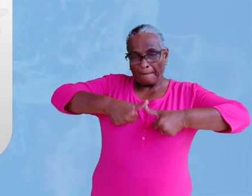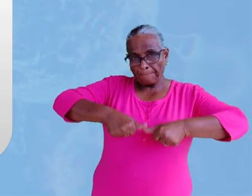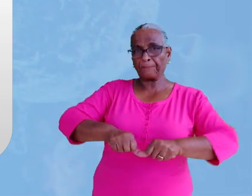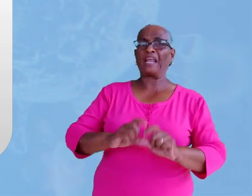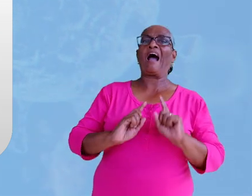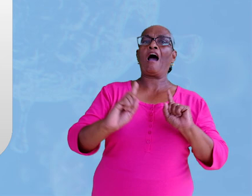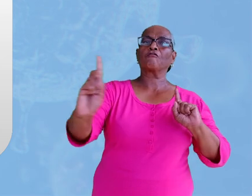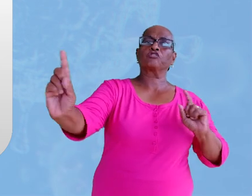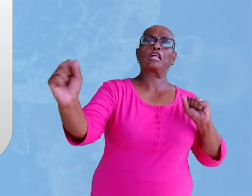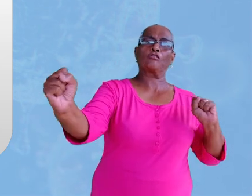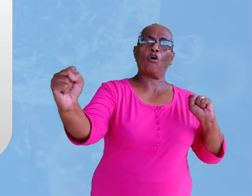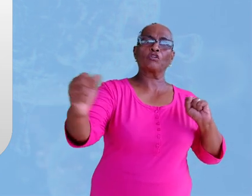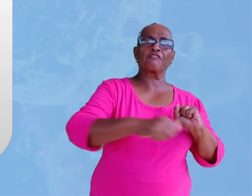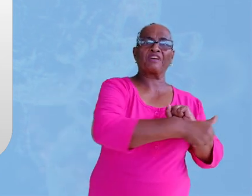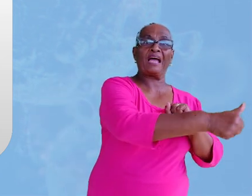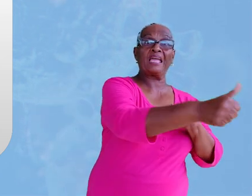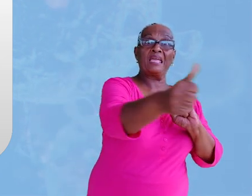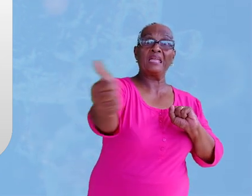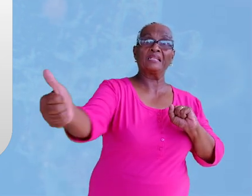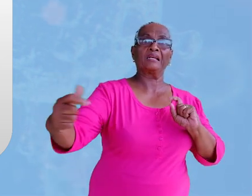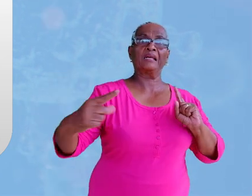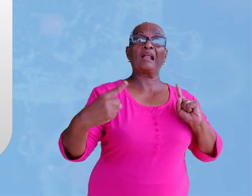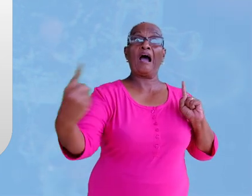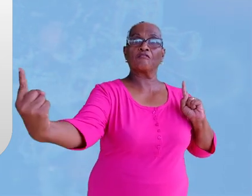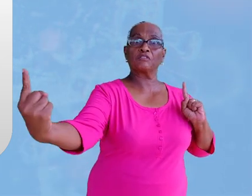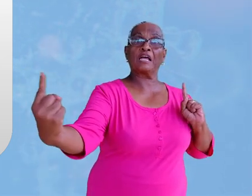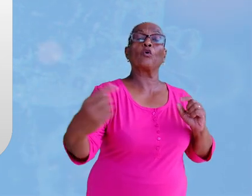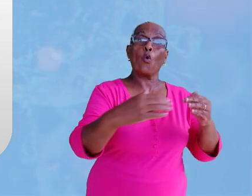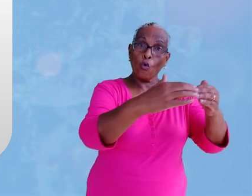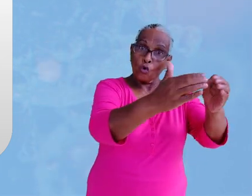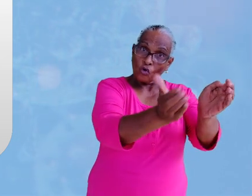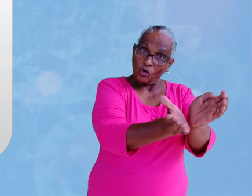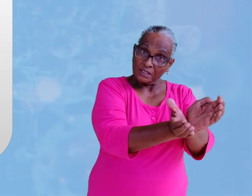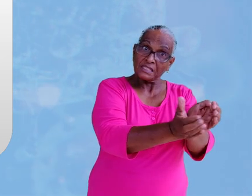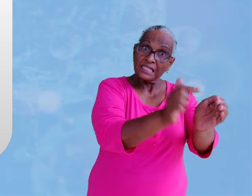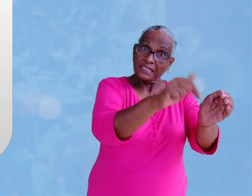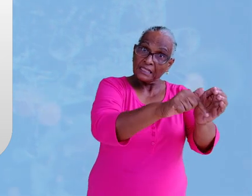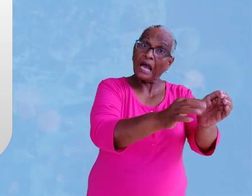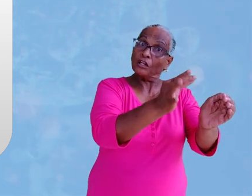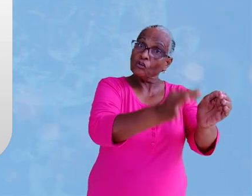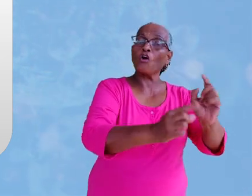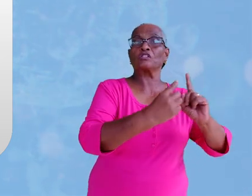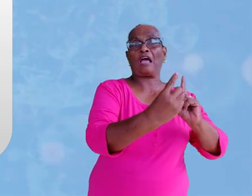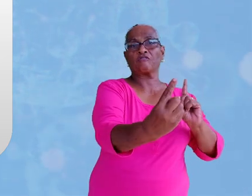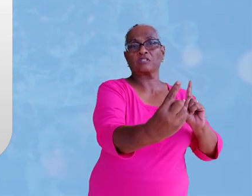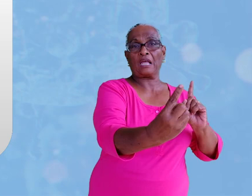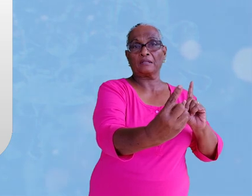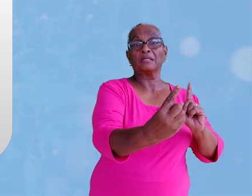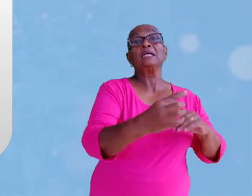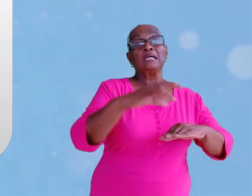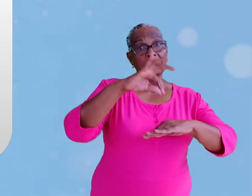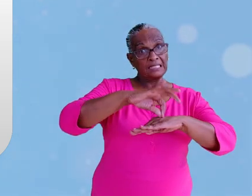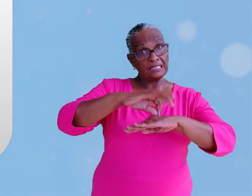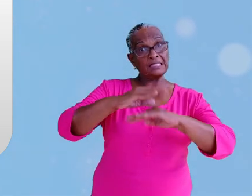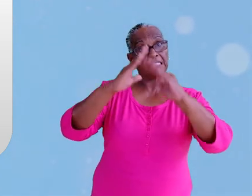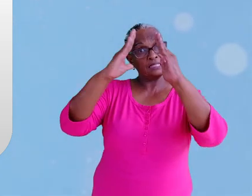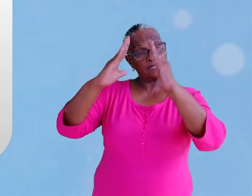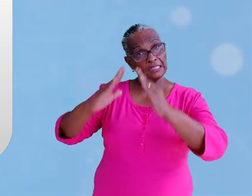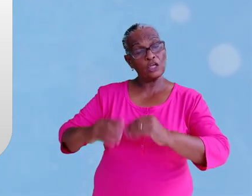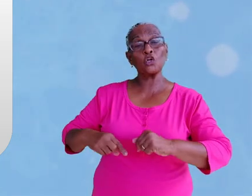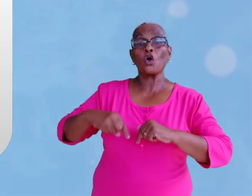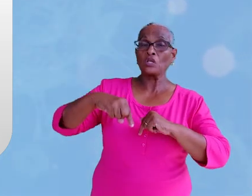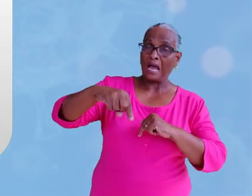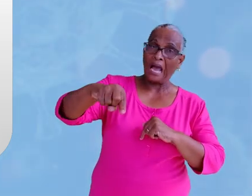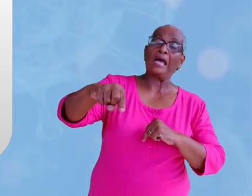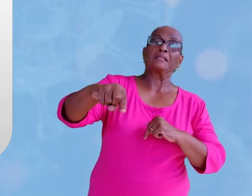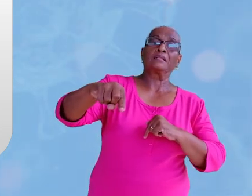om afstand te houden van iedereen, ook van je huisgenoten. Je wordt opgenomen in het ziekenhuis.